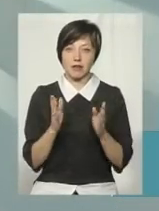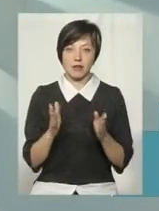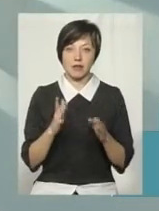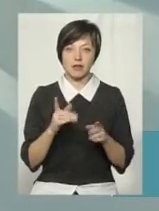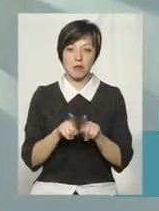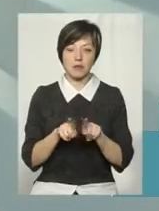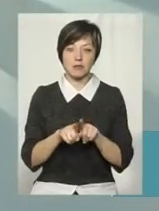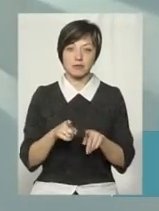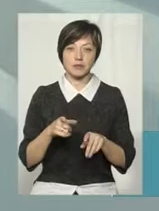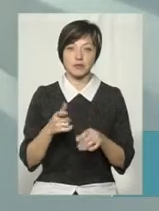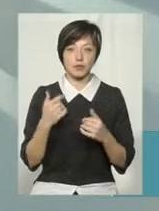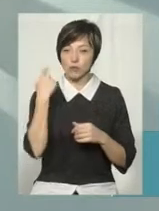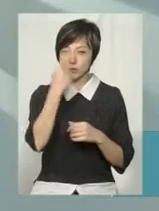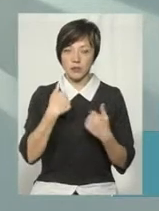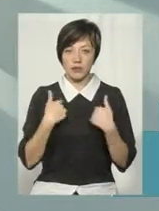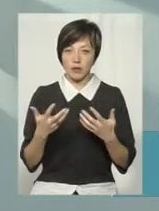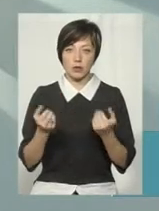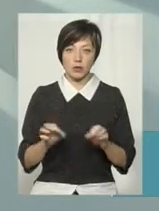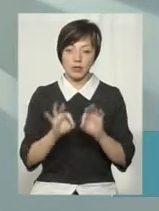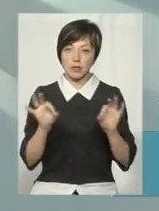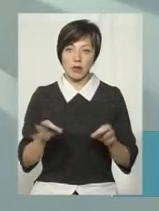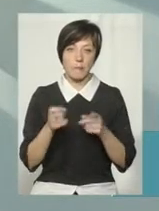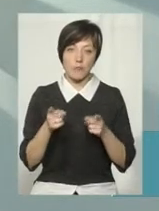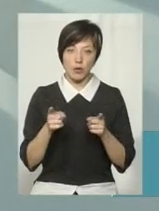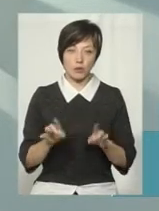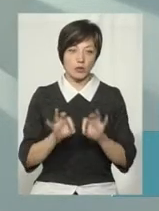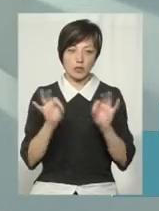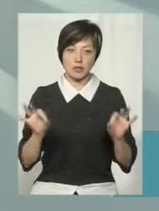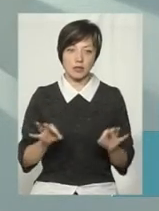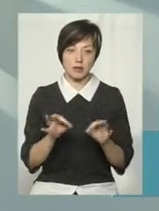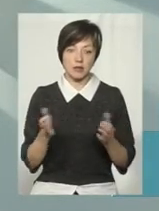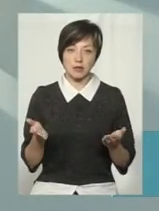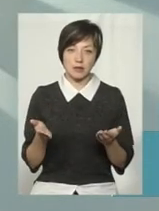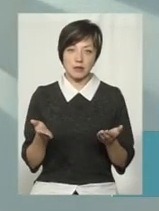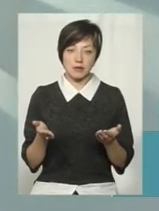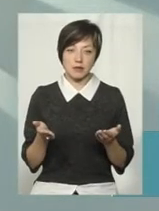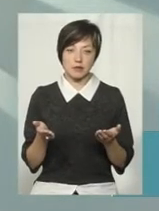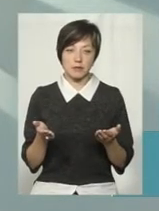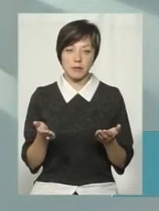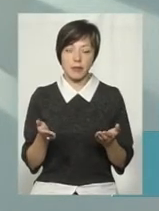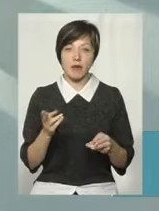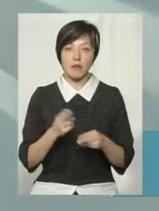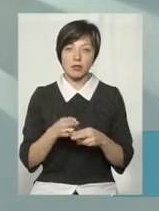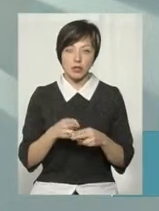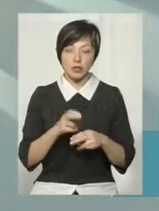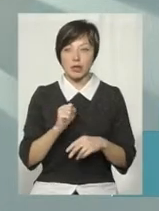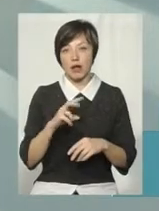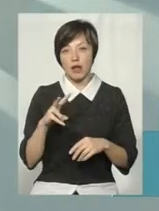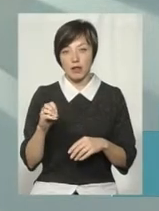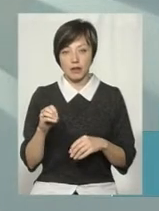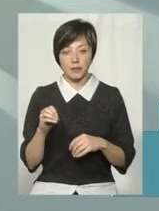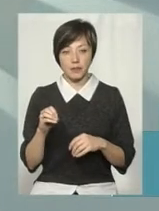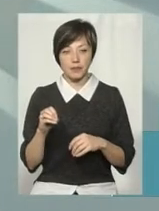нічого я не отримувала, ні погроз, ні якихось перешкоджань, але все ж таки